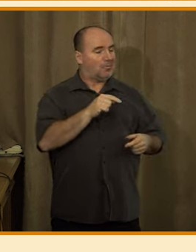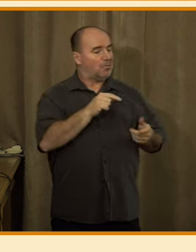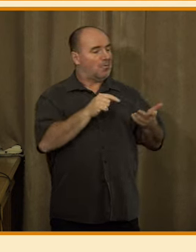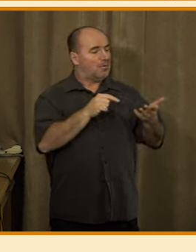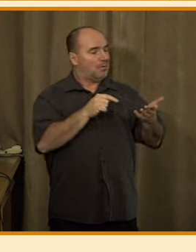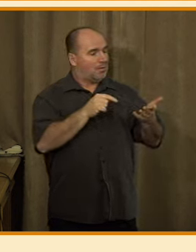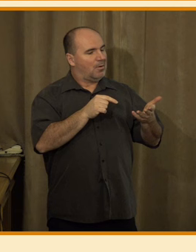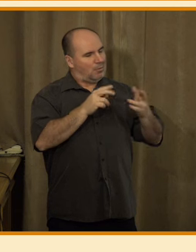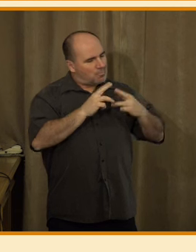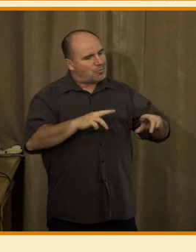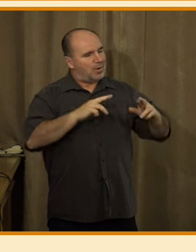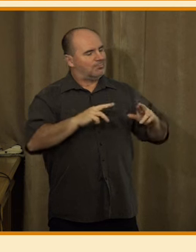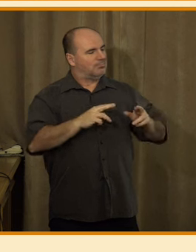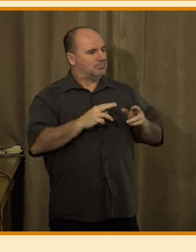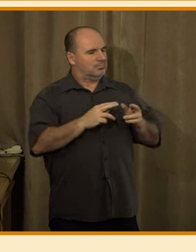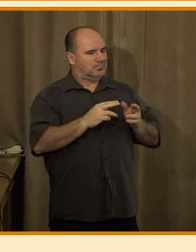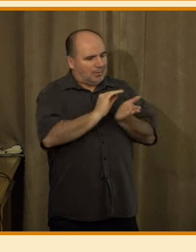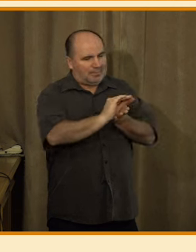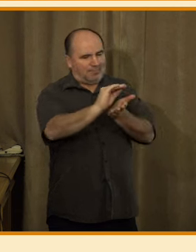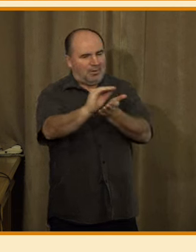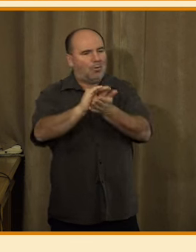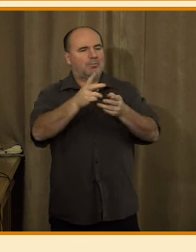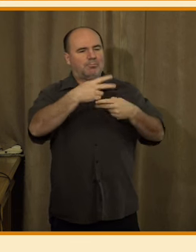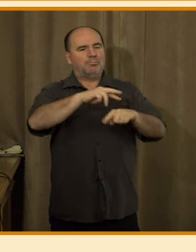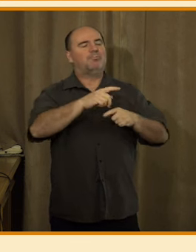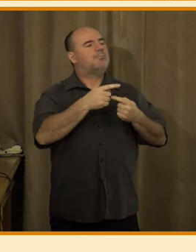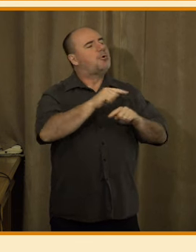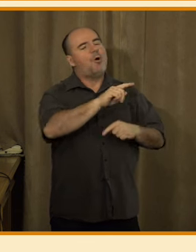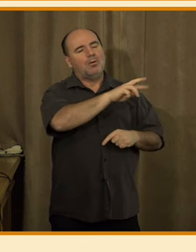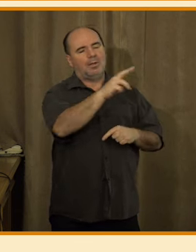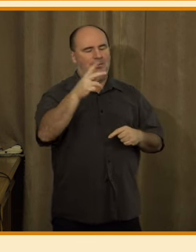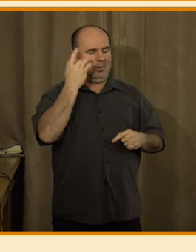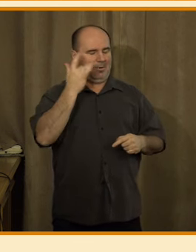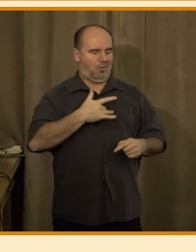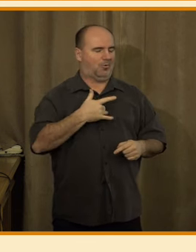některé osoby, anebo obecně pro každého, koho neznají.